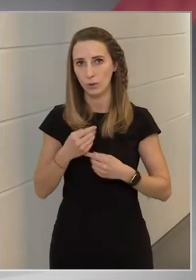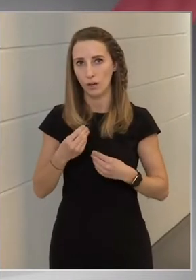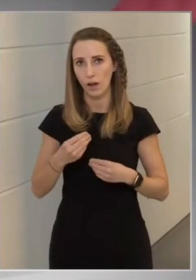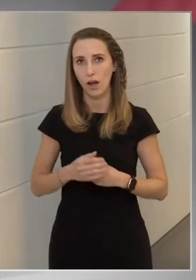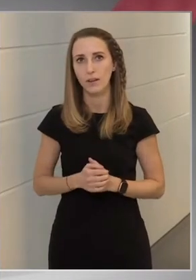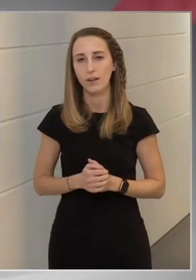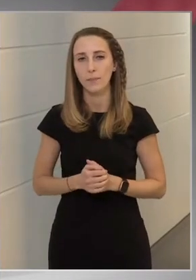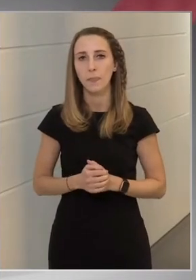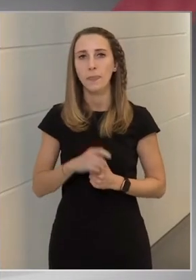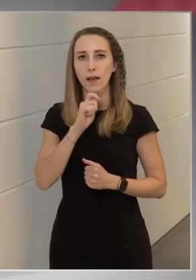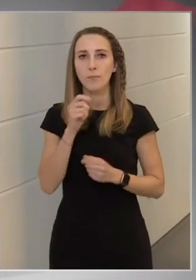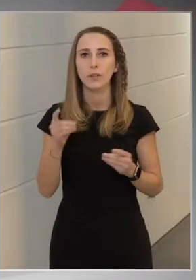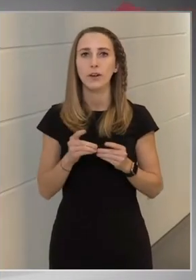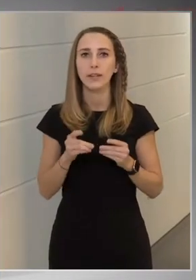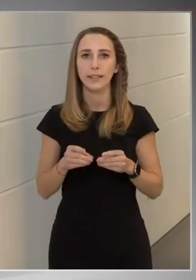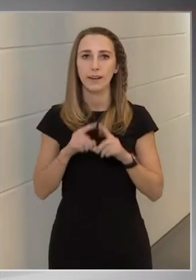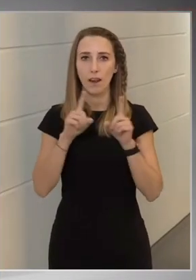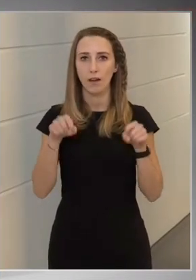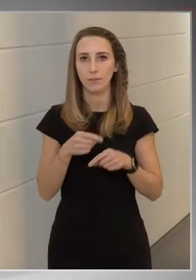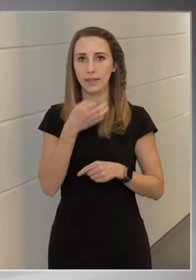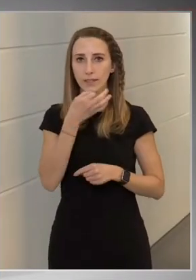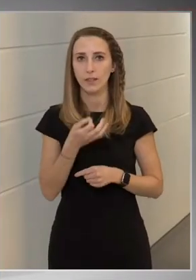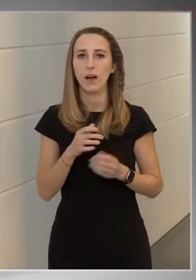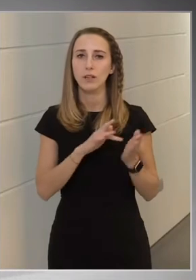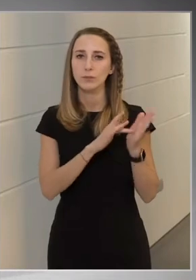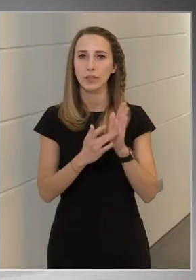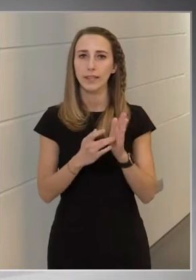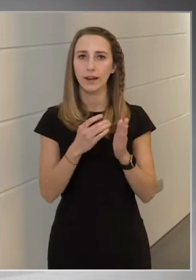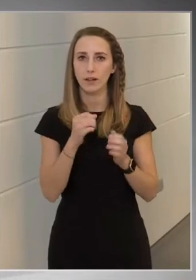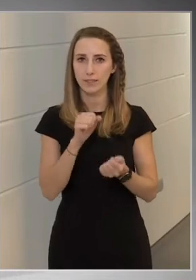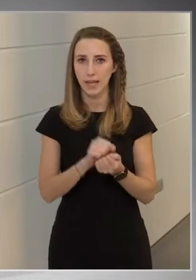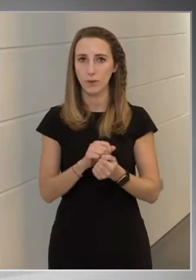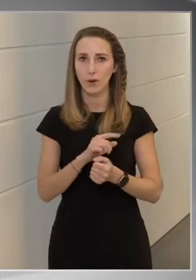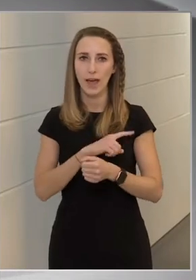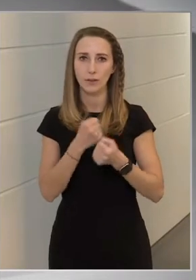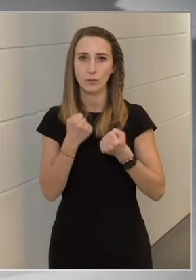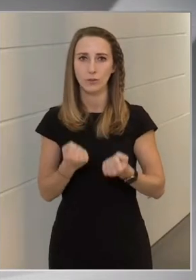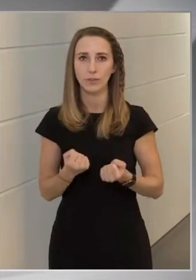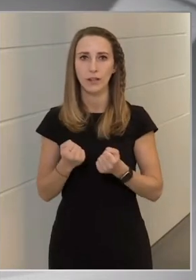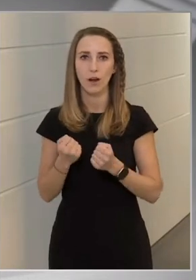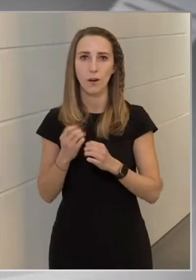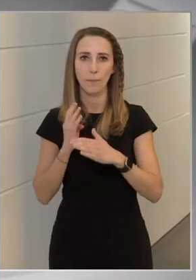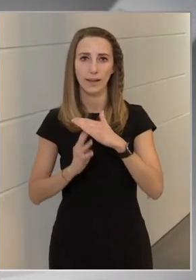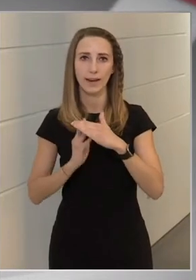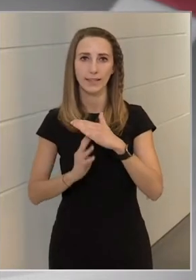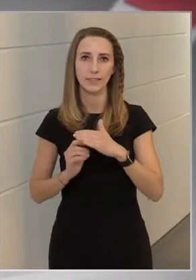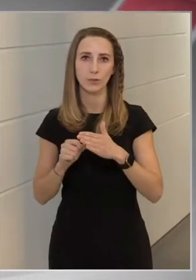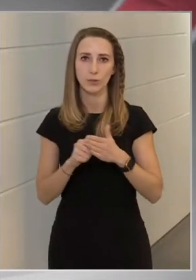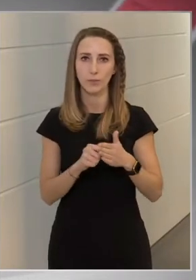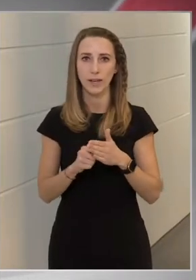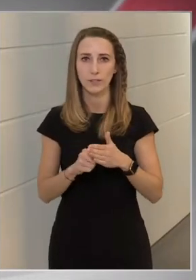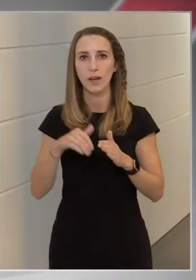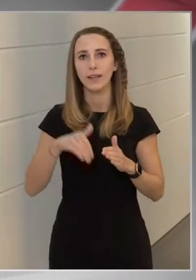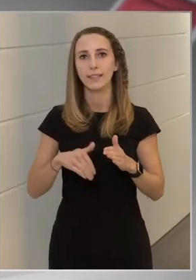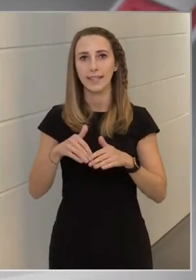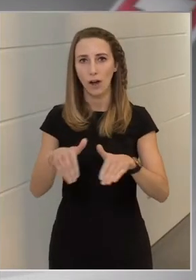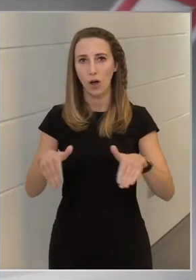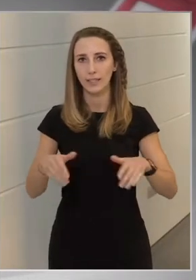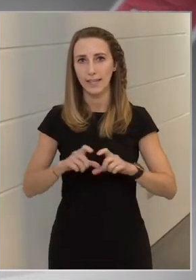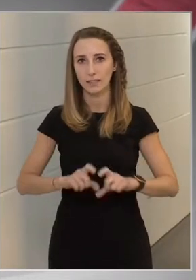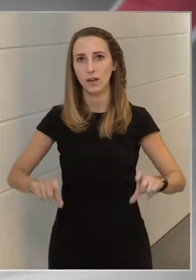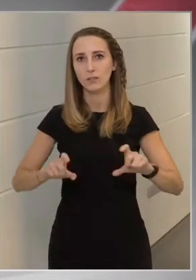Magyar Hír Lap kérdései következnek. Azt mutatják a számok, erősödik a migrációs nyomása déli határszakaszon, s ez a tavasz